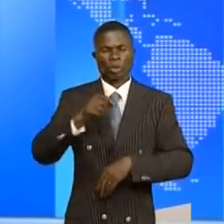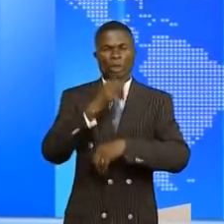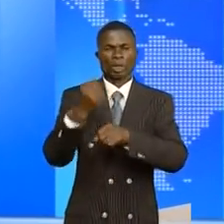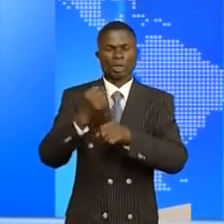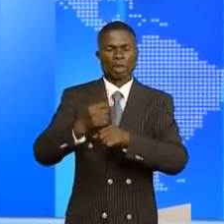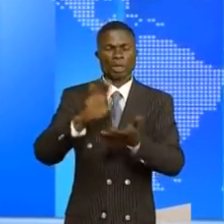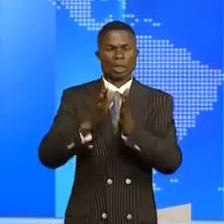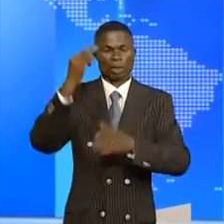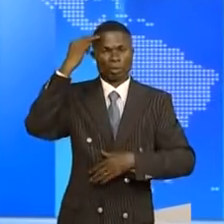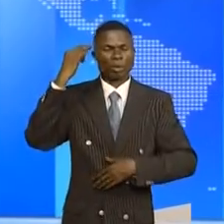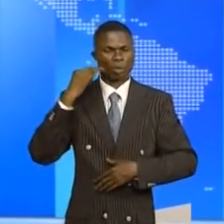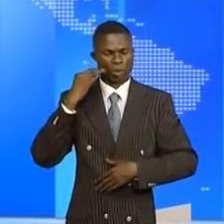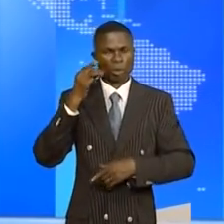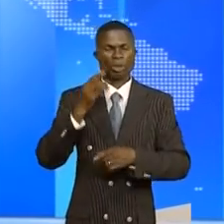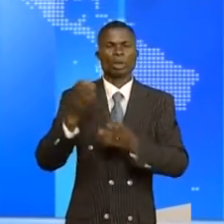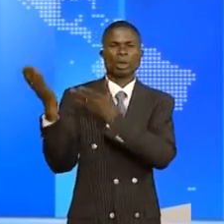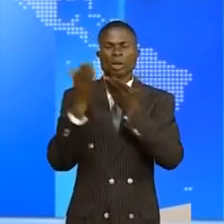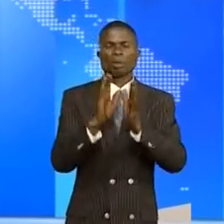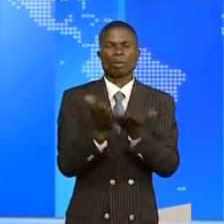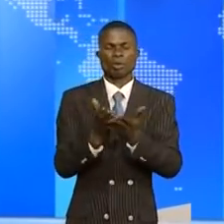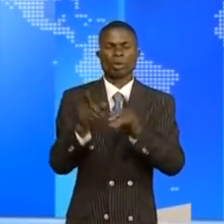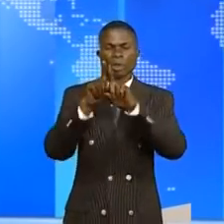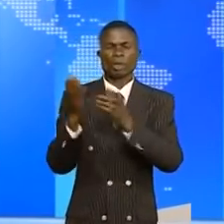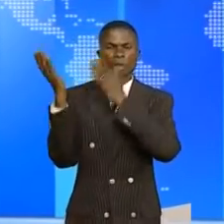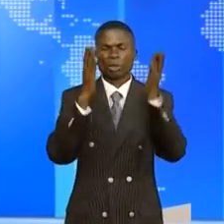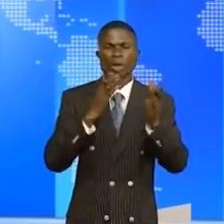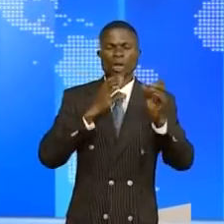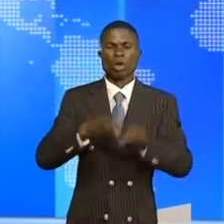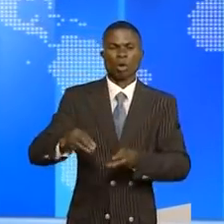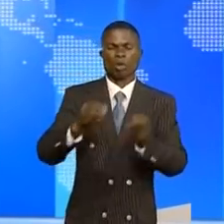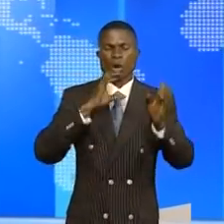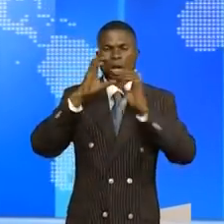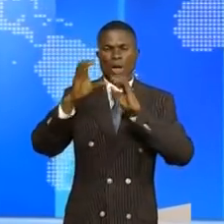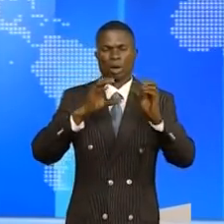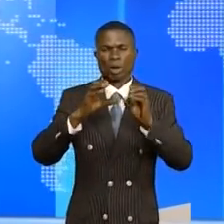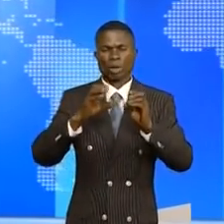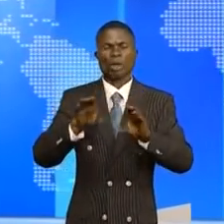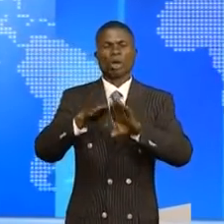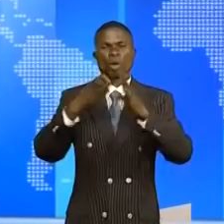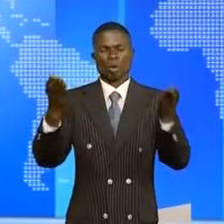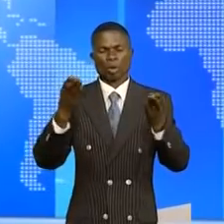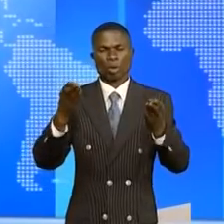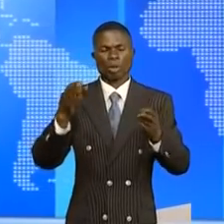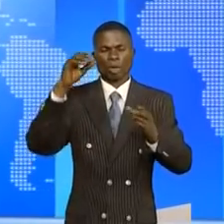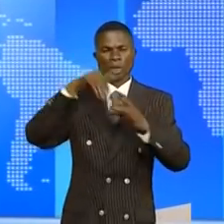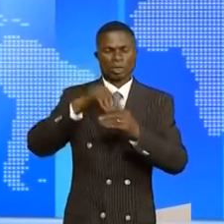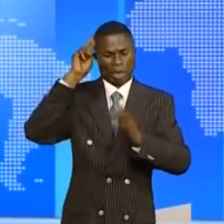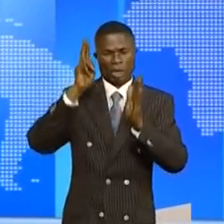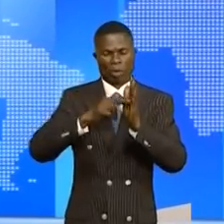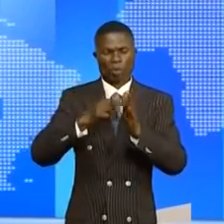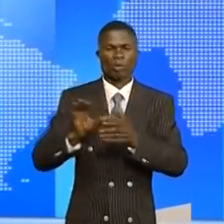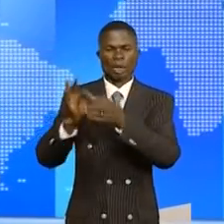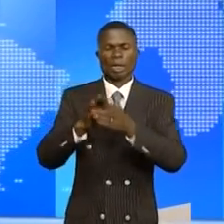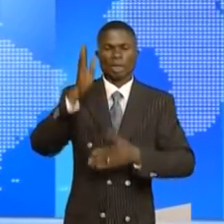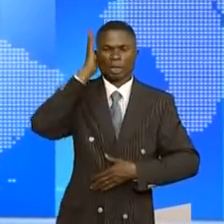ministres, respectivement du Portefeuille et des Transports, voies de communication et des enclavements, dans le gouvernement de l'Union sacrée